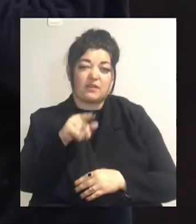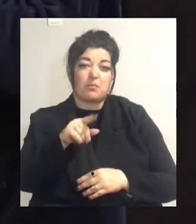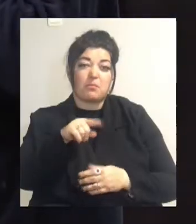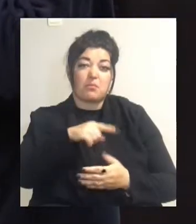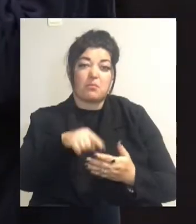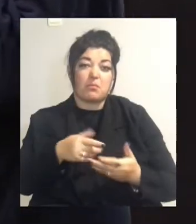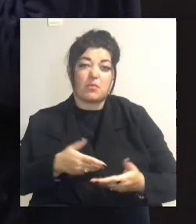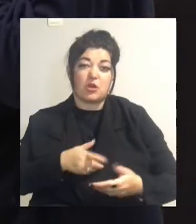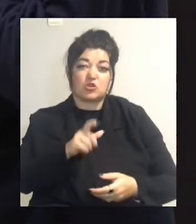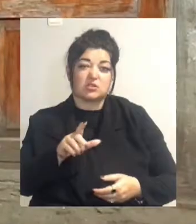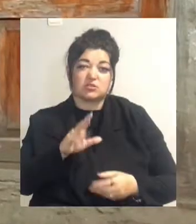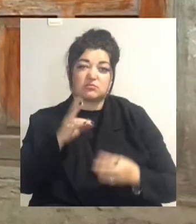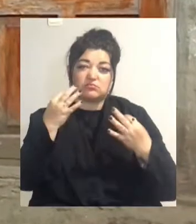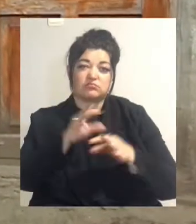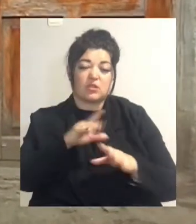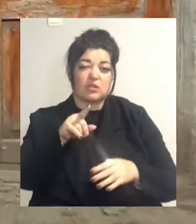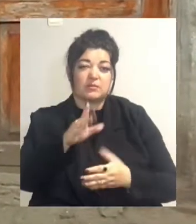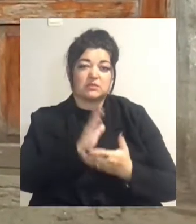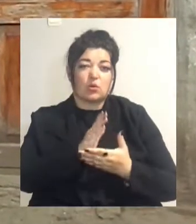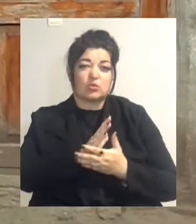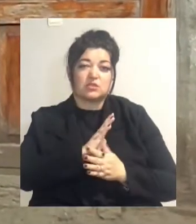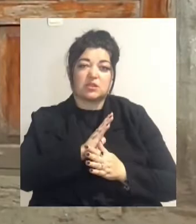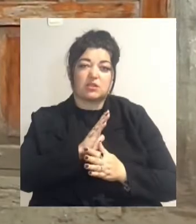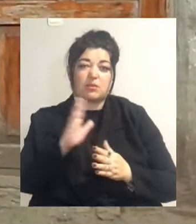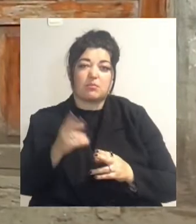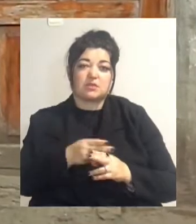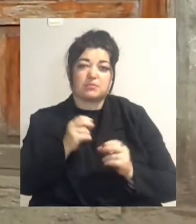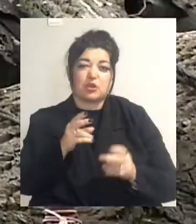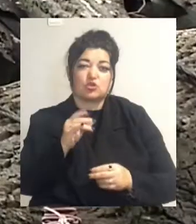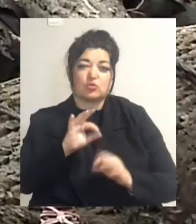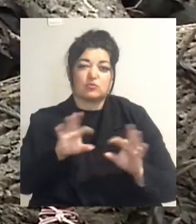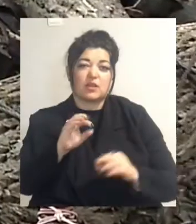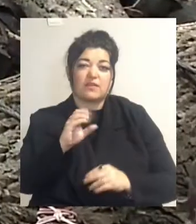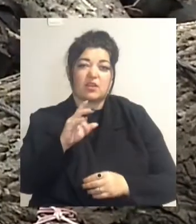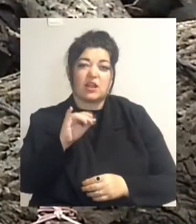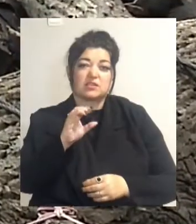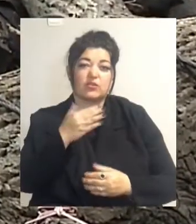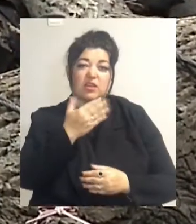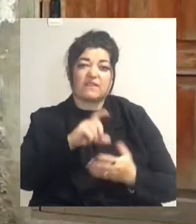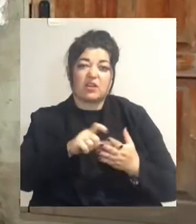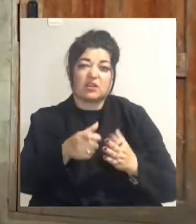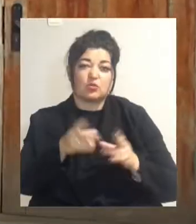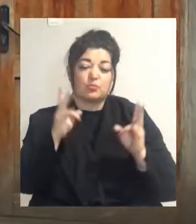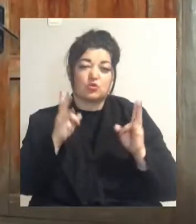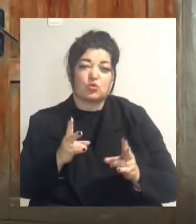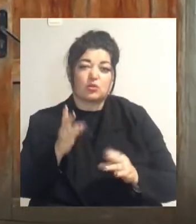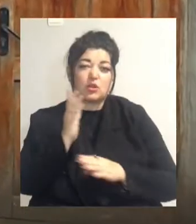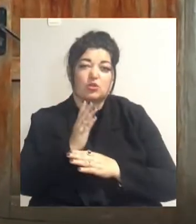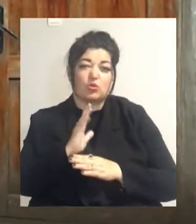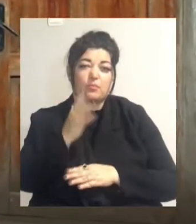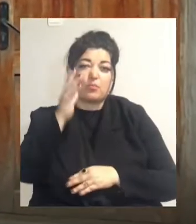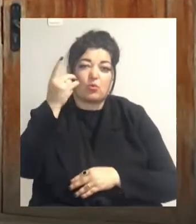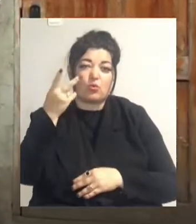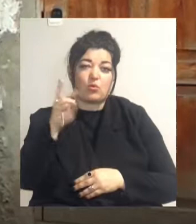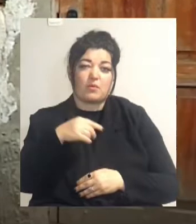бо там знаходитись небезпечно, розповіла Євгенія Лисікова. Її квартиру пошкодила тополя. У мене в 9 утра вигнали